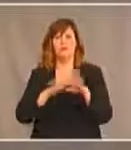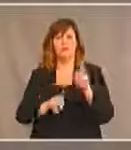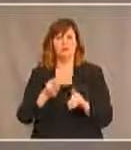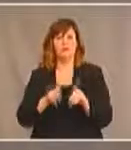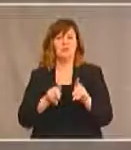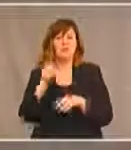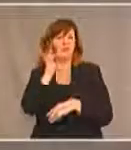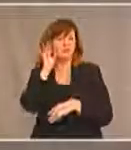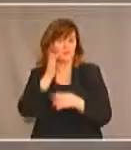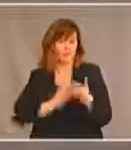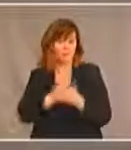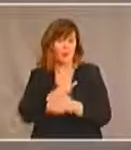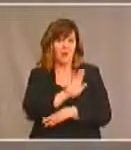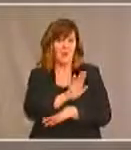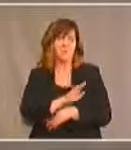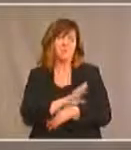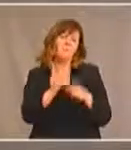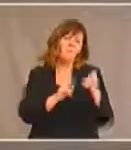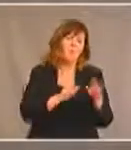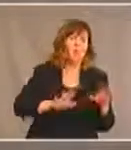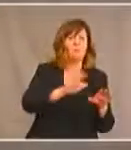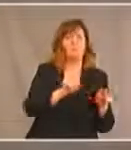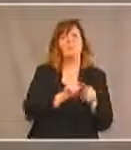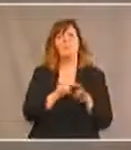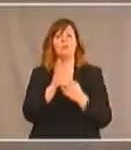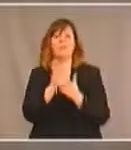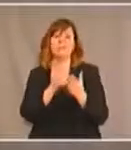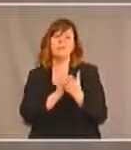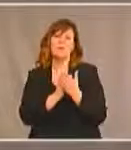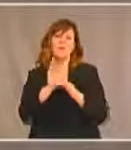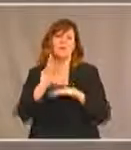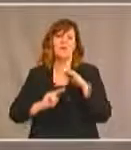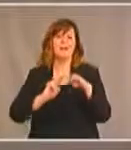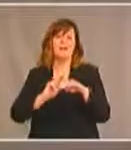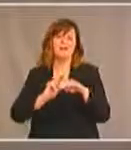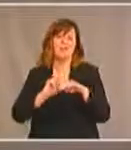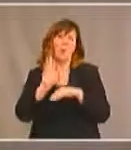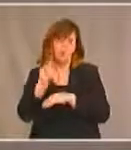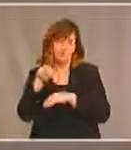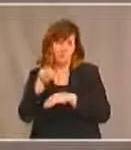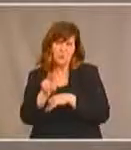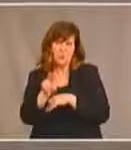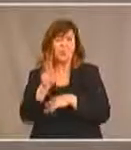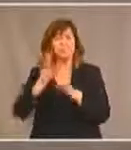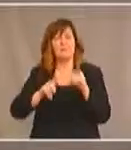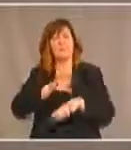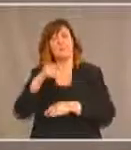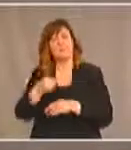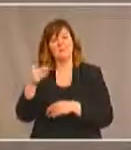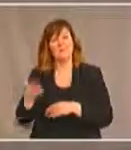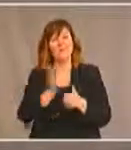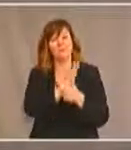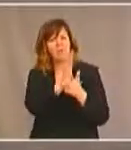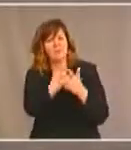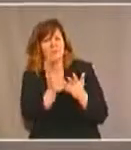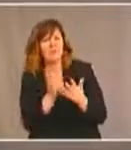des peuples autochtones et la Convention des Nations Unies sur les droits des personnes ayant un handicap, il y a